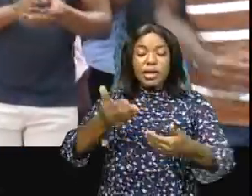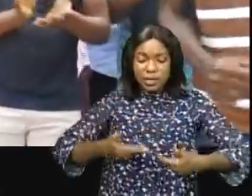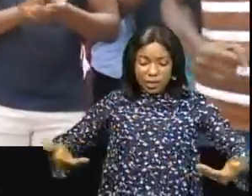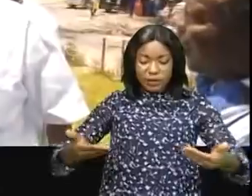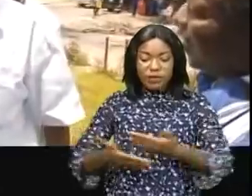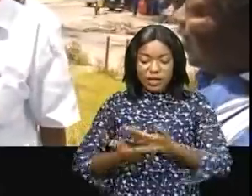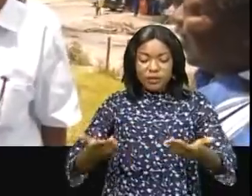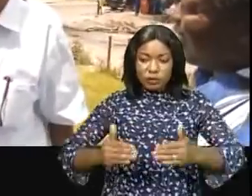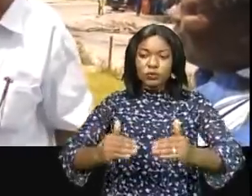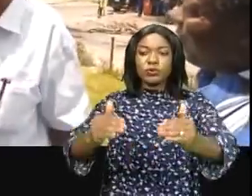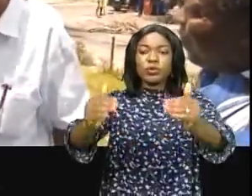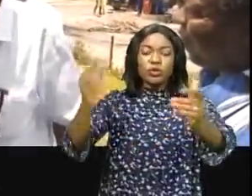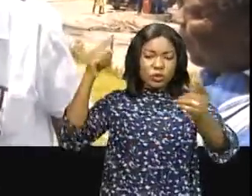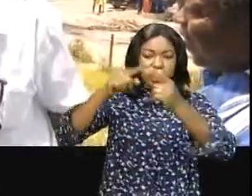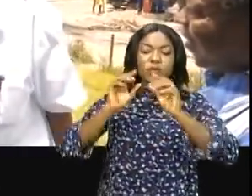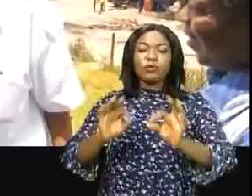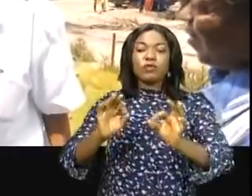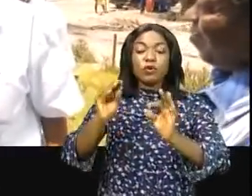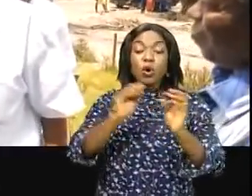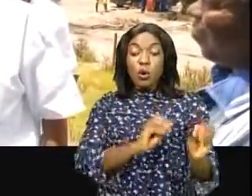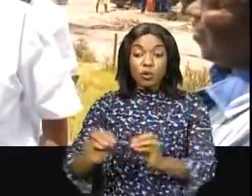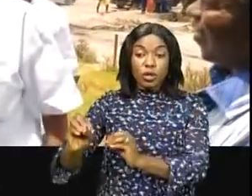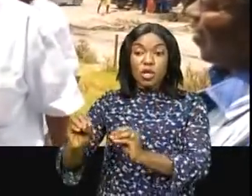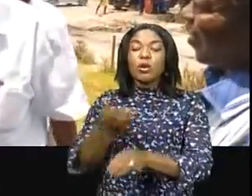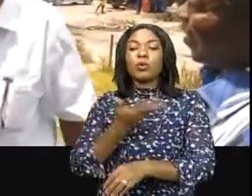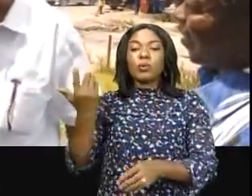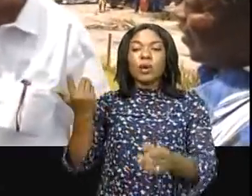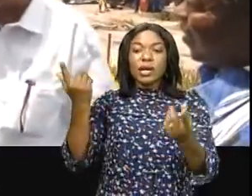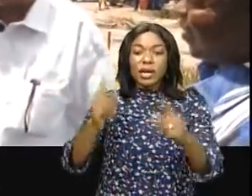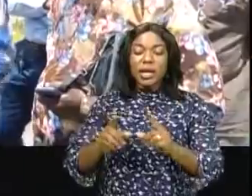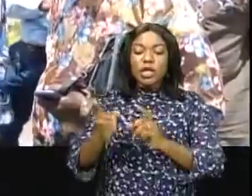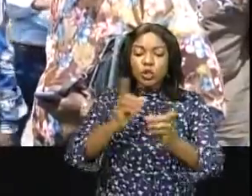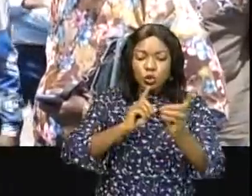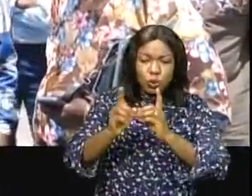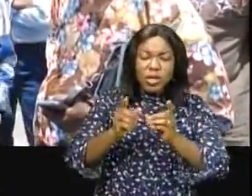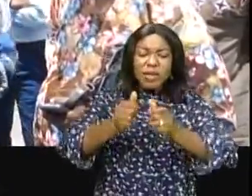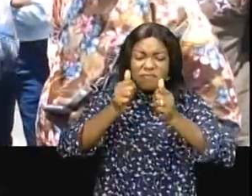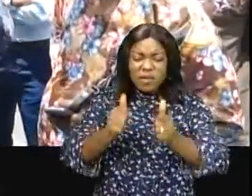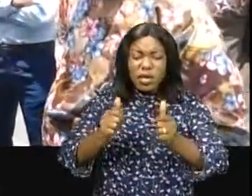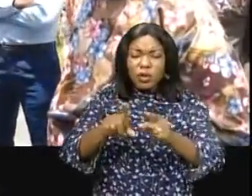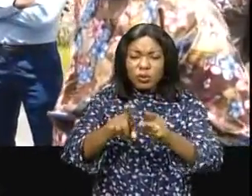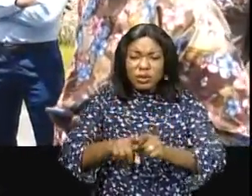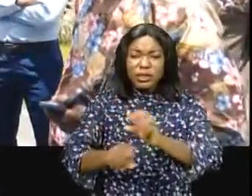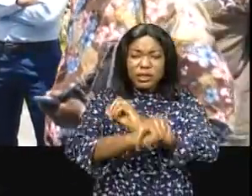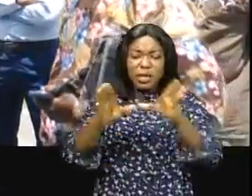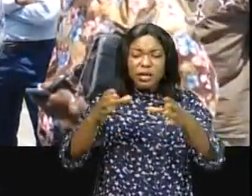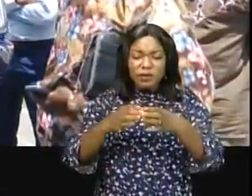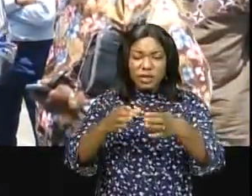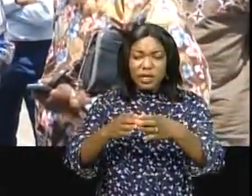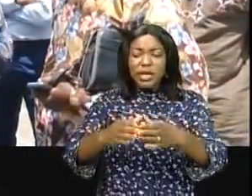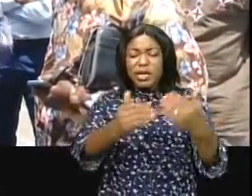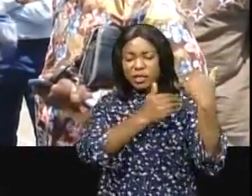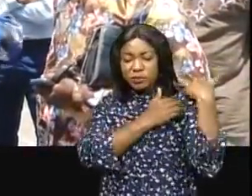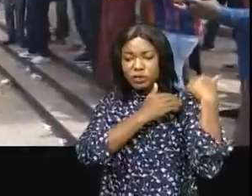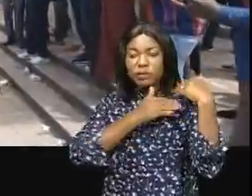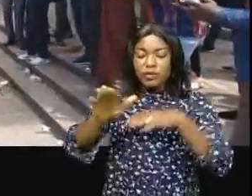insiste-t-il, jusqu'à nouvel ordre et ne pourra être élevée qu'après un dialogue franc avec les autorités supérieures du pays. Les